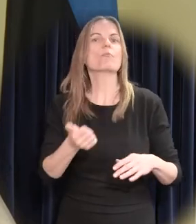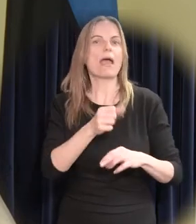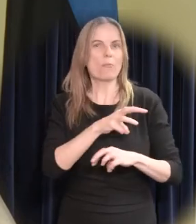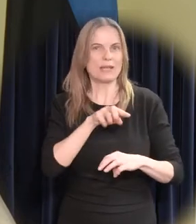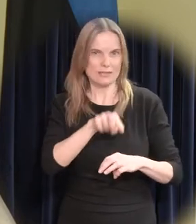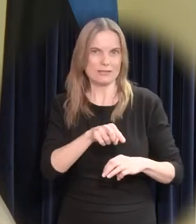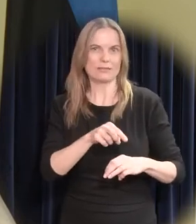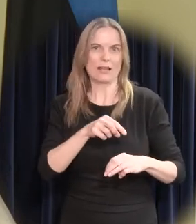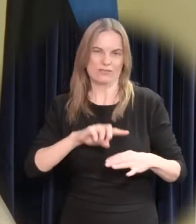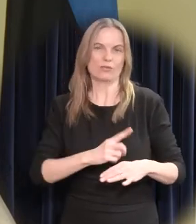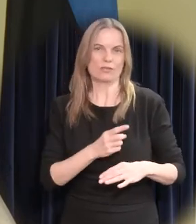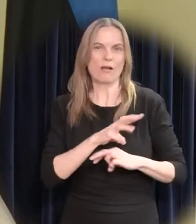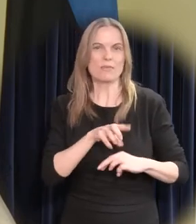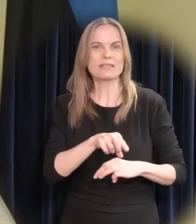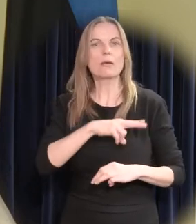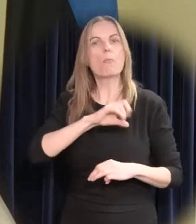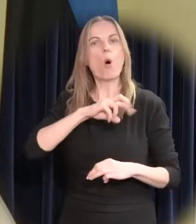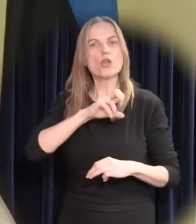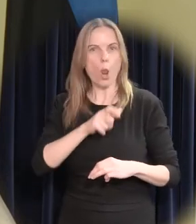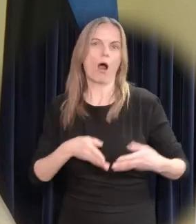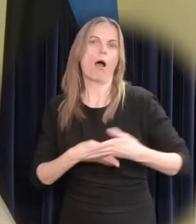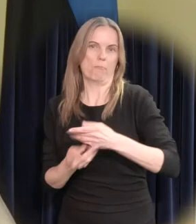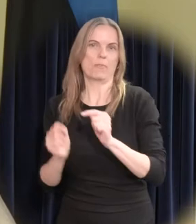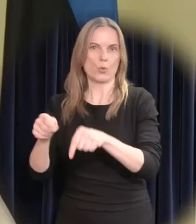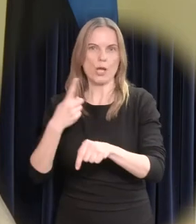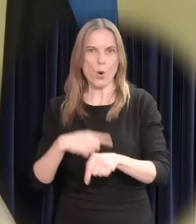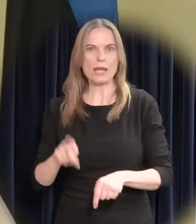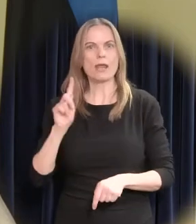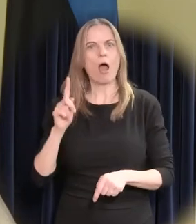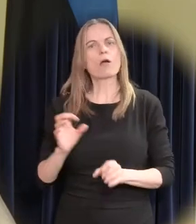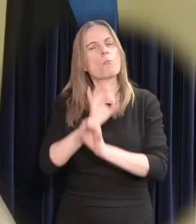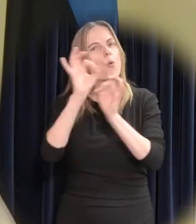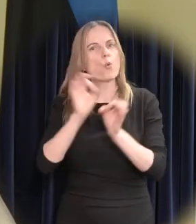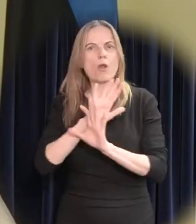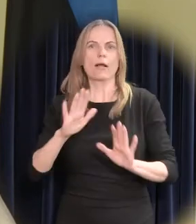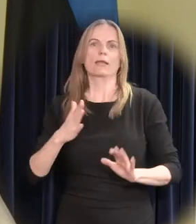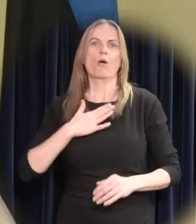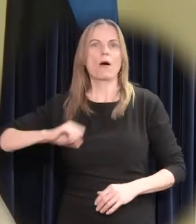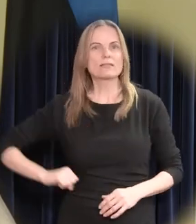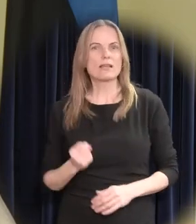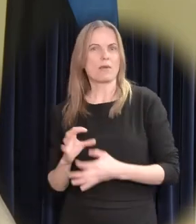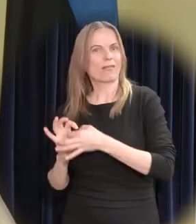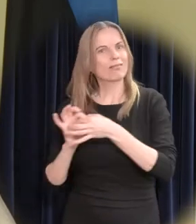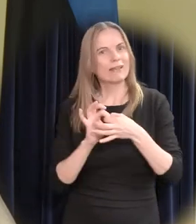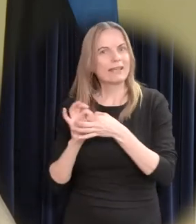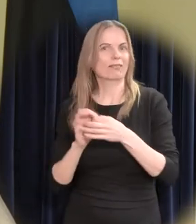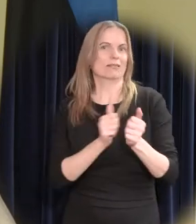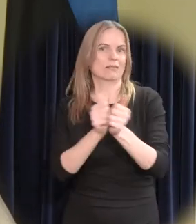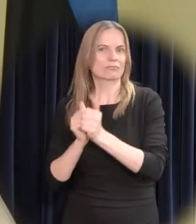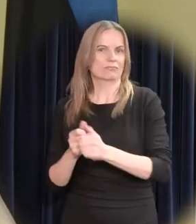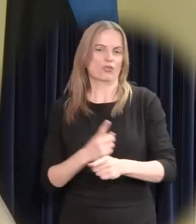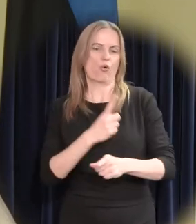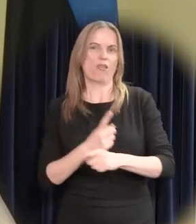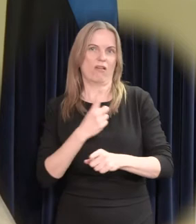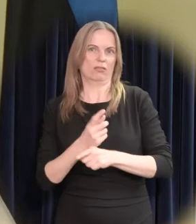peame lootma ise endale, aga me ei tohi kunagi hüljata ega solvata oma sõpru ja liitlasi. See on Tarkus, mis on meid toonud